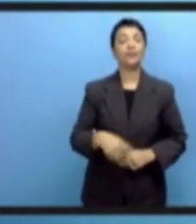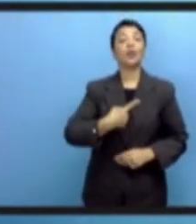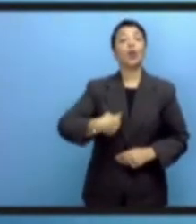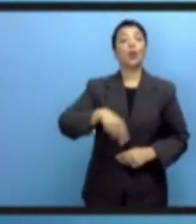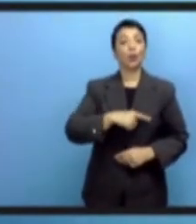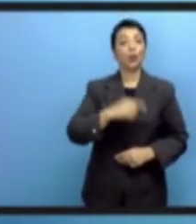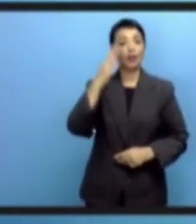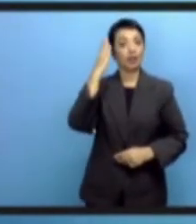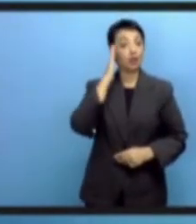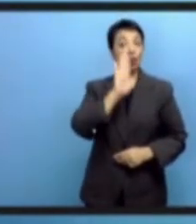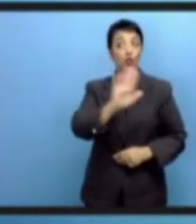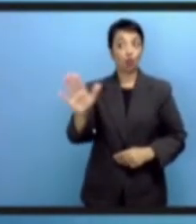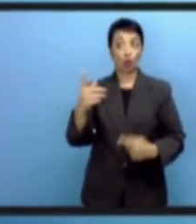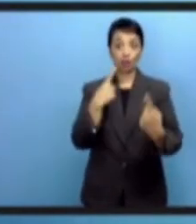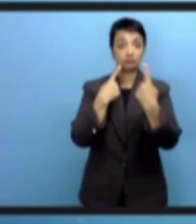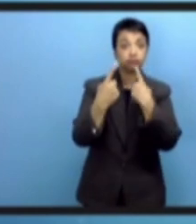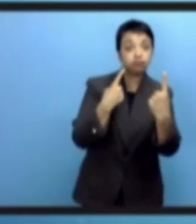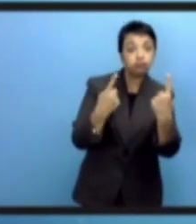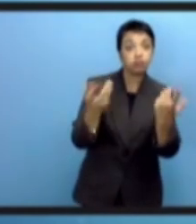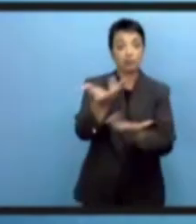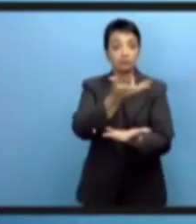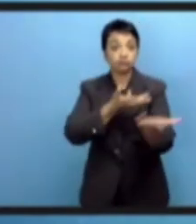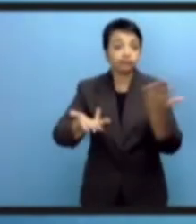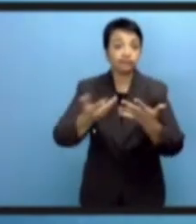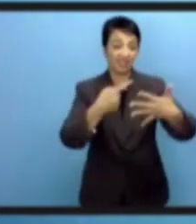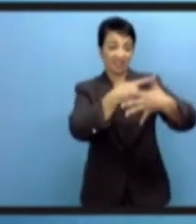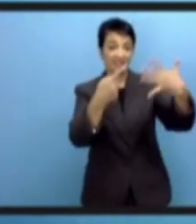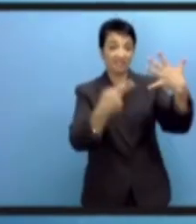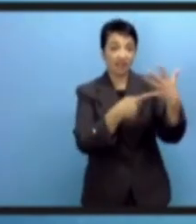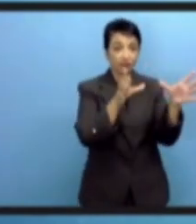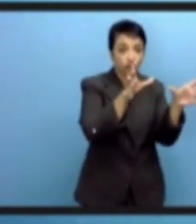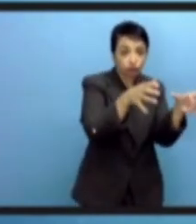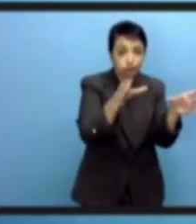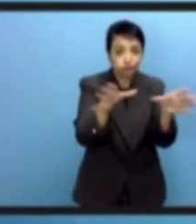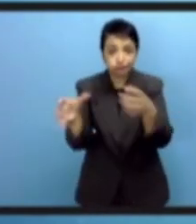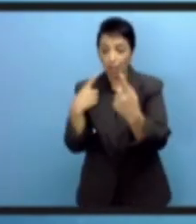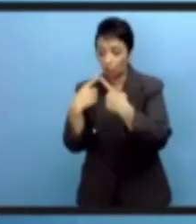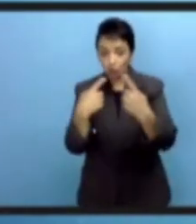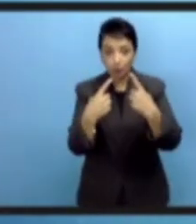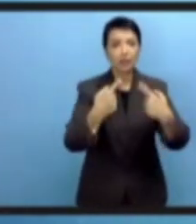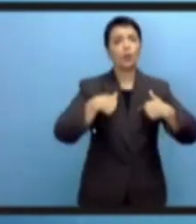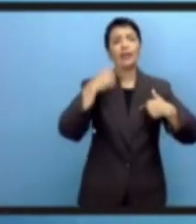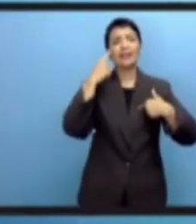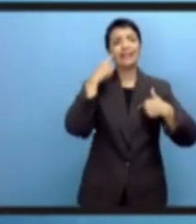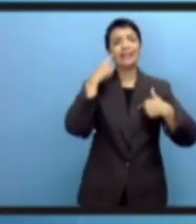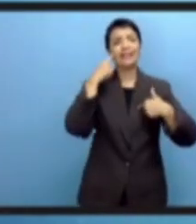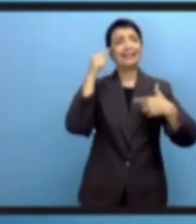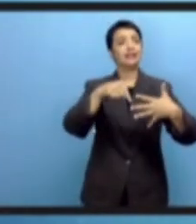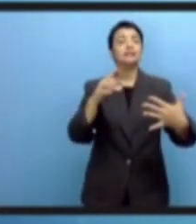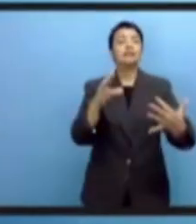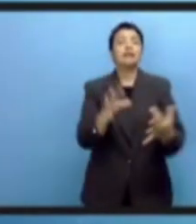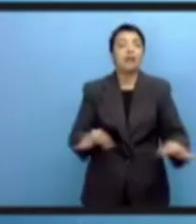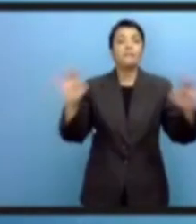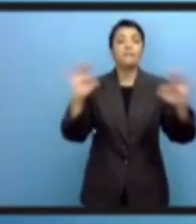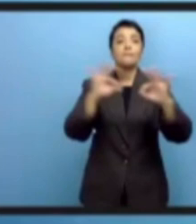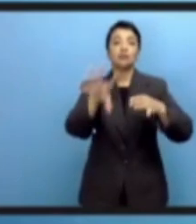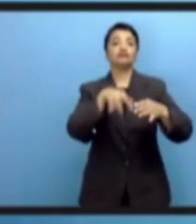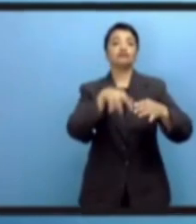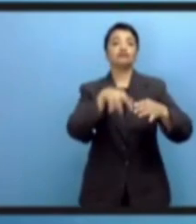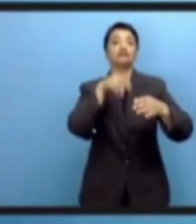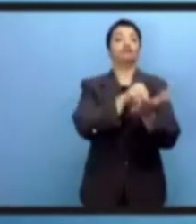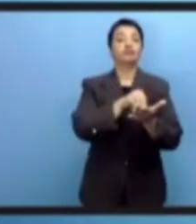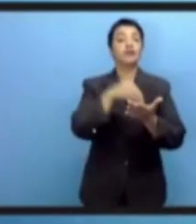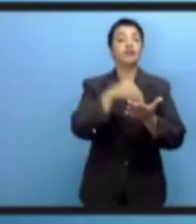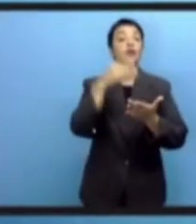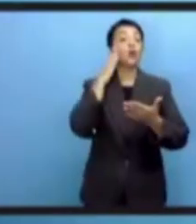те темы, которым и посвящен этот глобальный цифровой договор. Скорее всего, будет посвящен. Поэтому целью